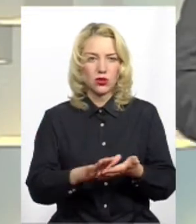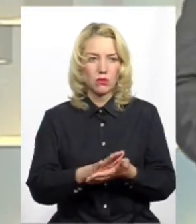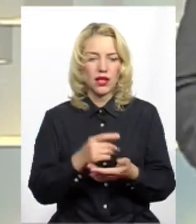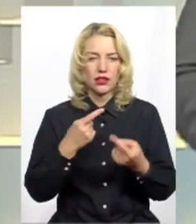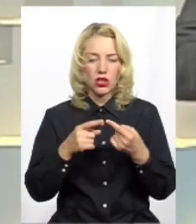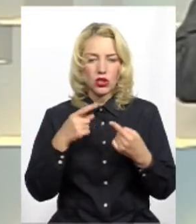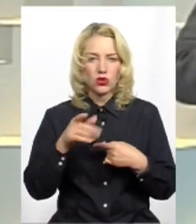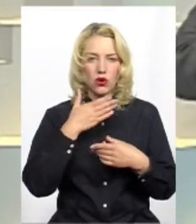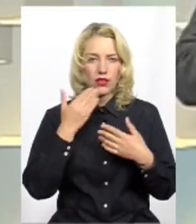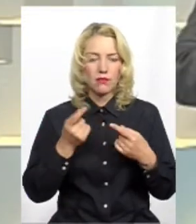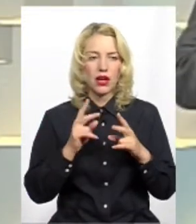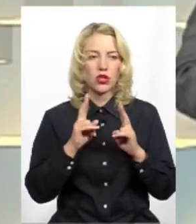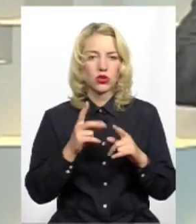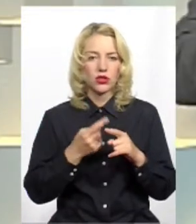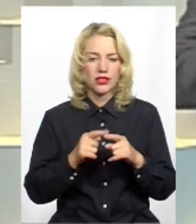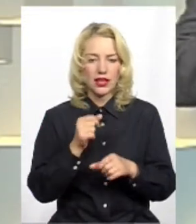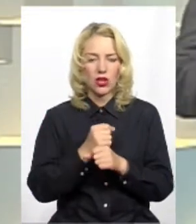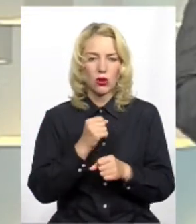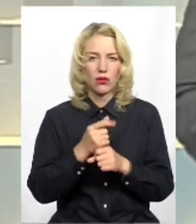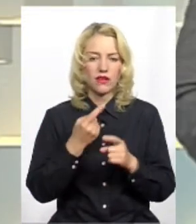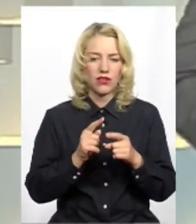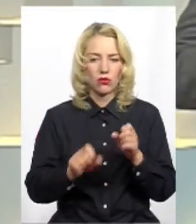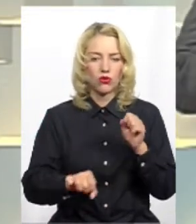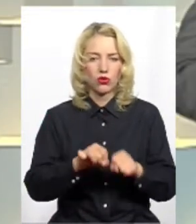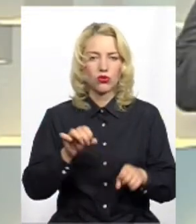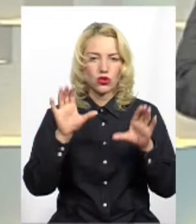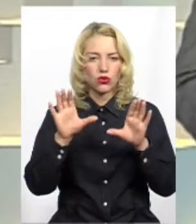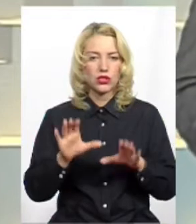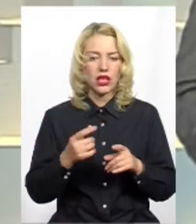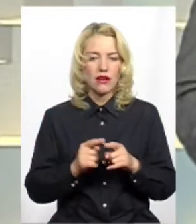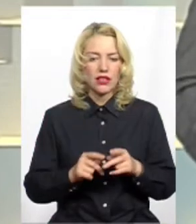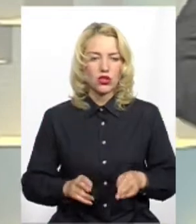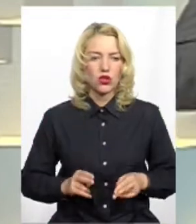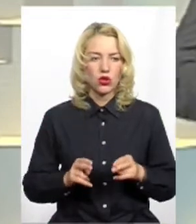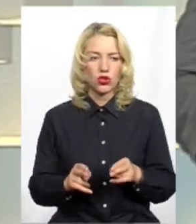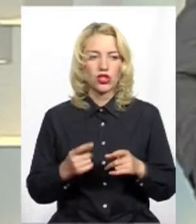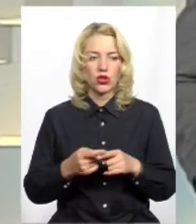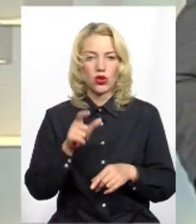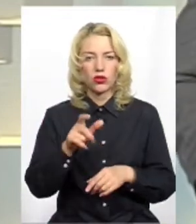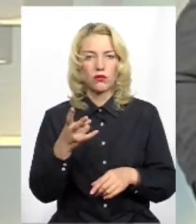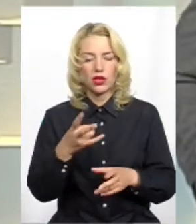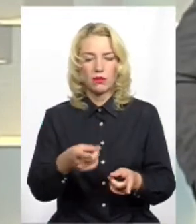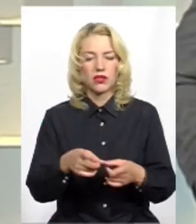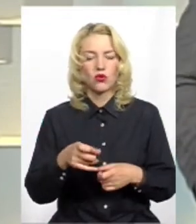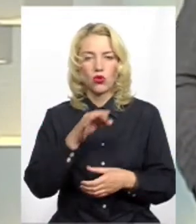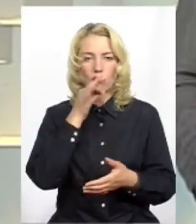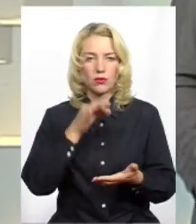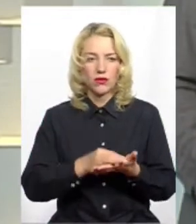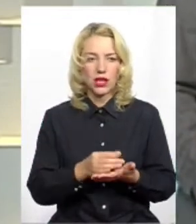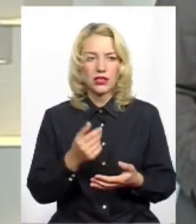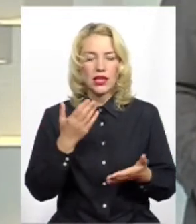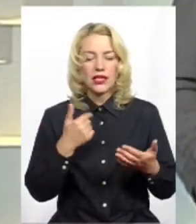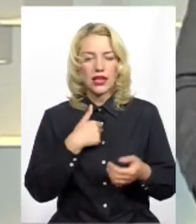Нема іншого. І тому хто сьогодні це робить, він порушує Конституцію. Він злочинець. Його треба притягувати до відповідальності.